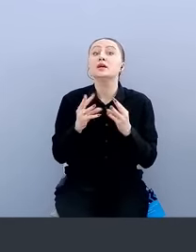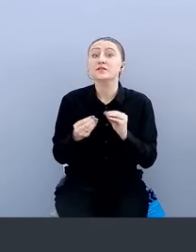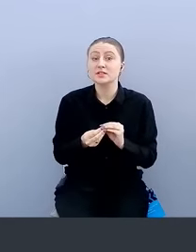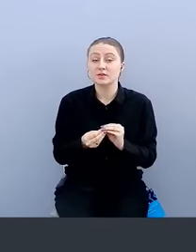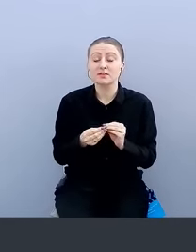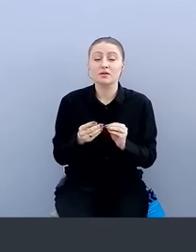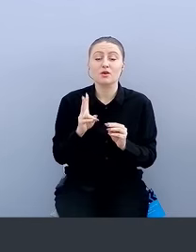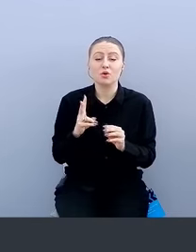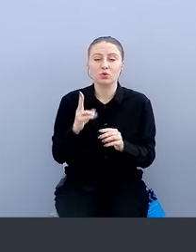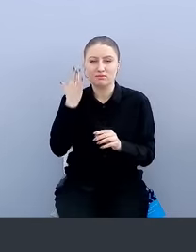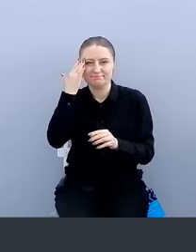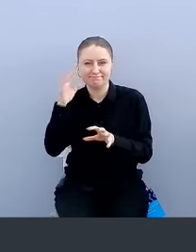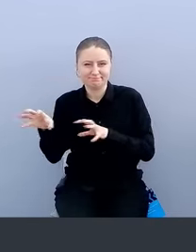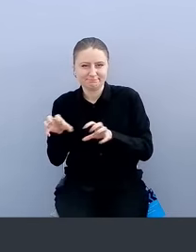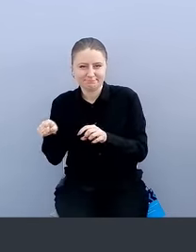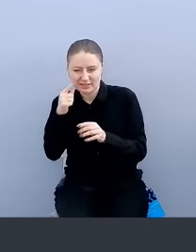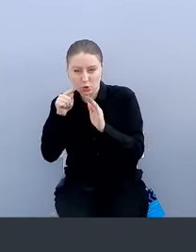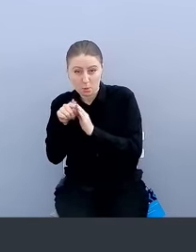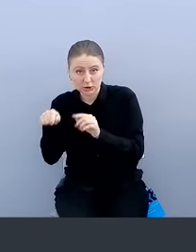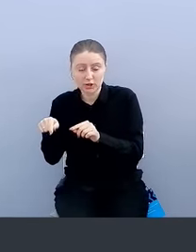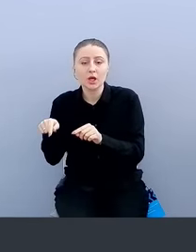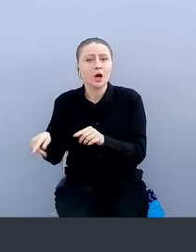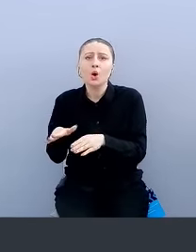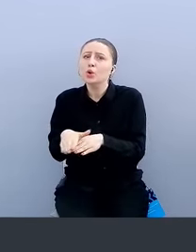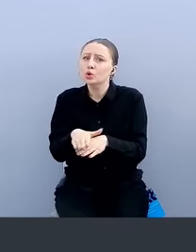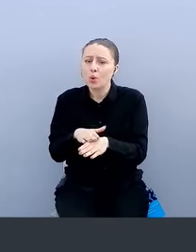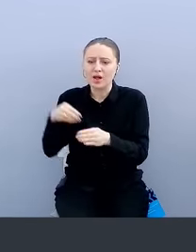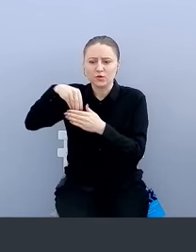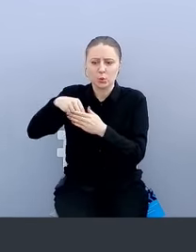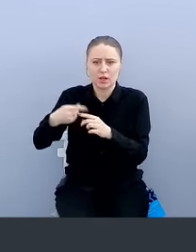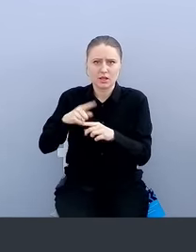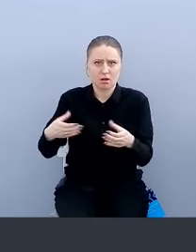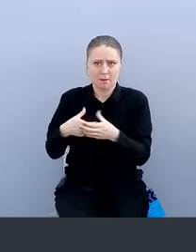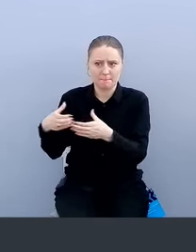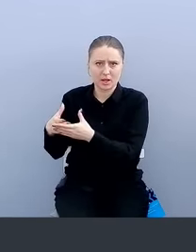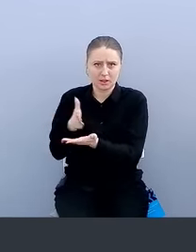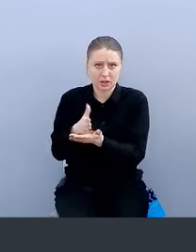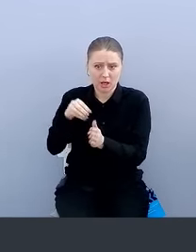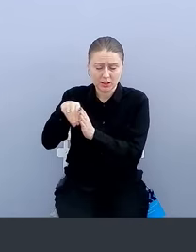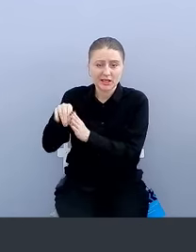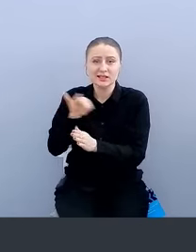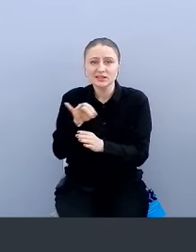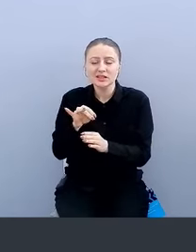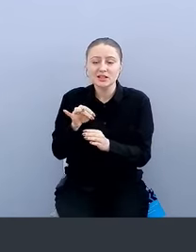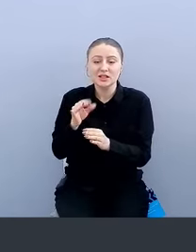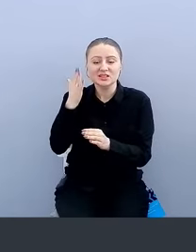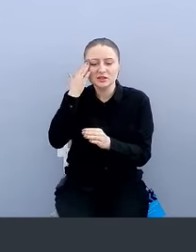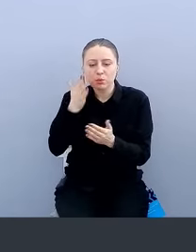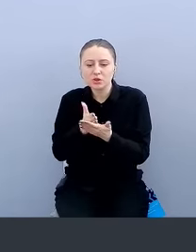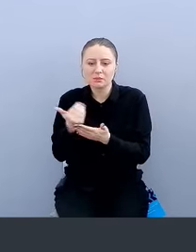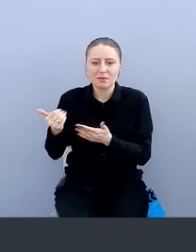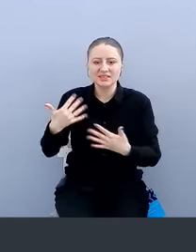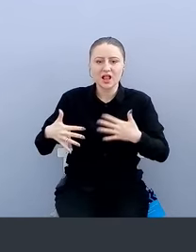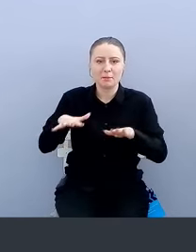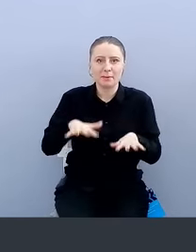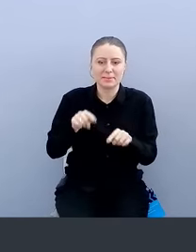злоумышленники очень долго находились внутри сети этих компаний. И с помощью различных уязвимостей, в том числе